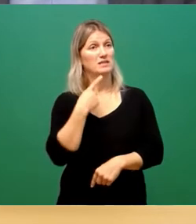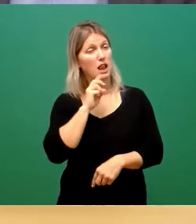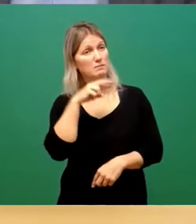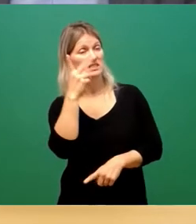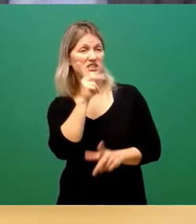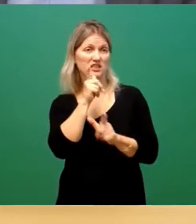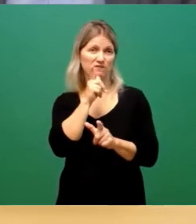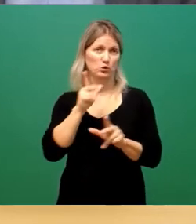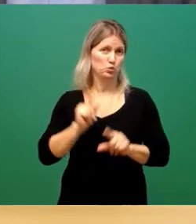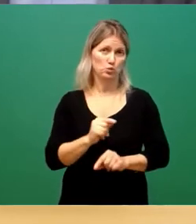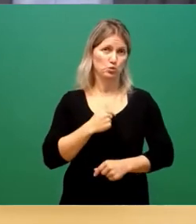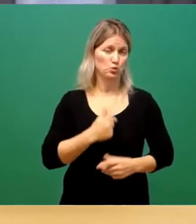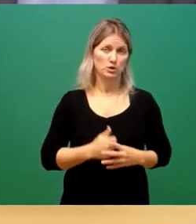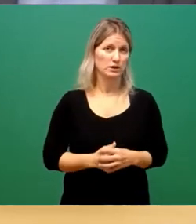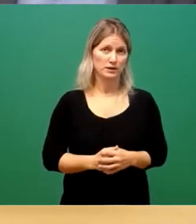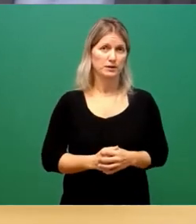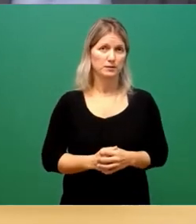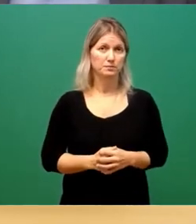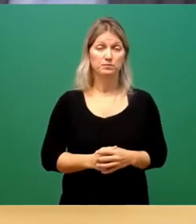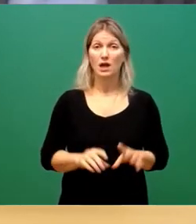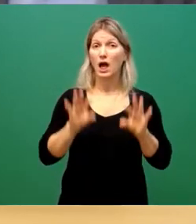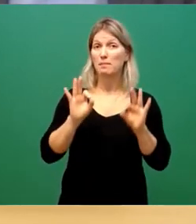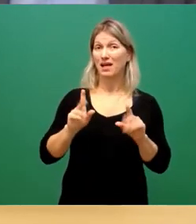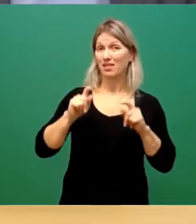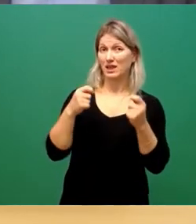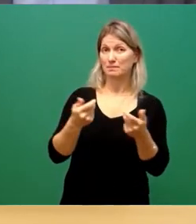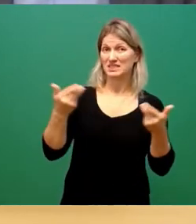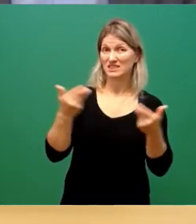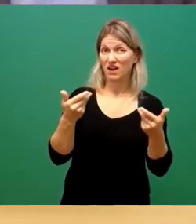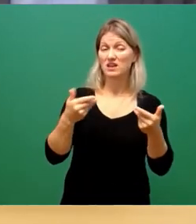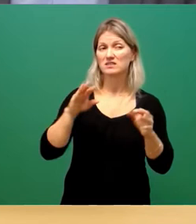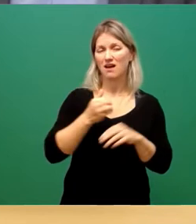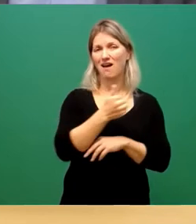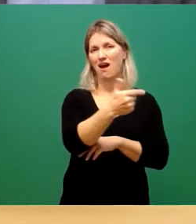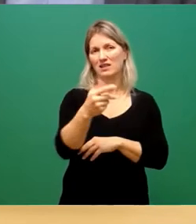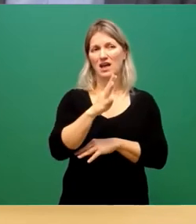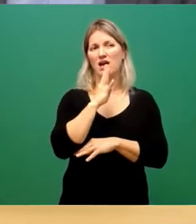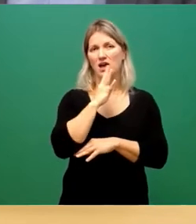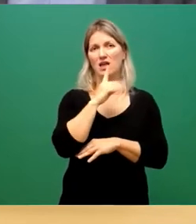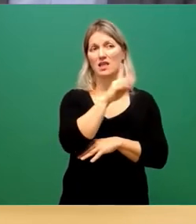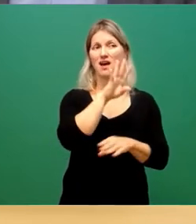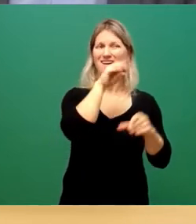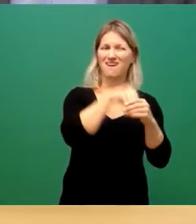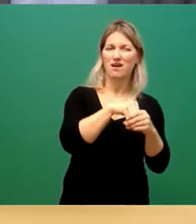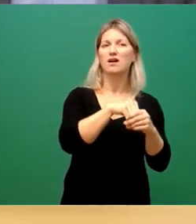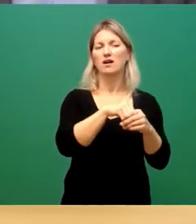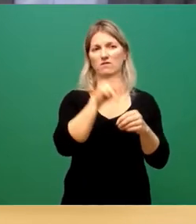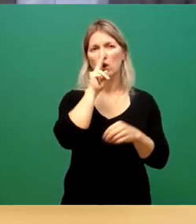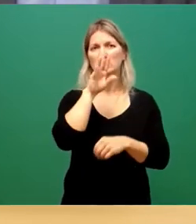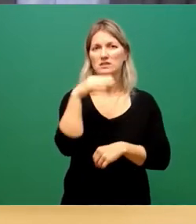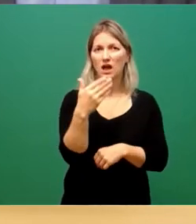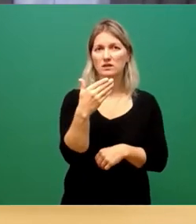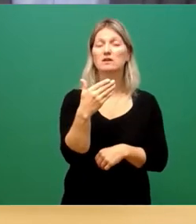Im Ergebnis haben wir und das ist bei einigen Reden ja zumindest ganz vorsichtig angeklungen, endlose Runden gedreht.